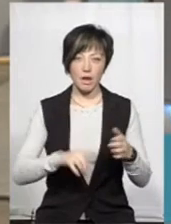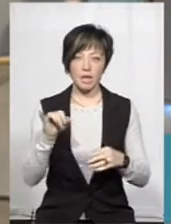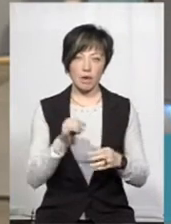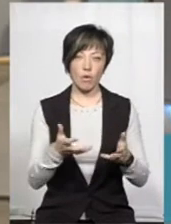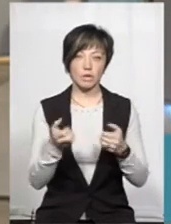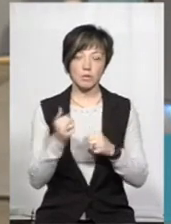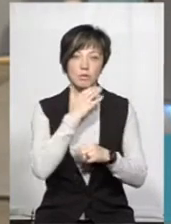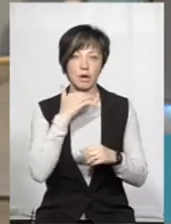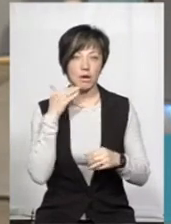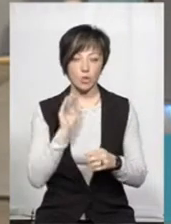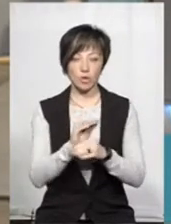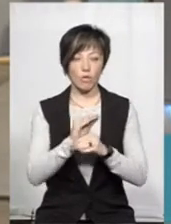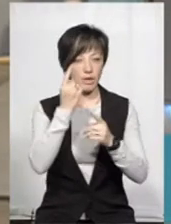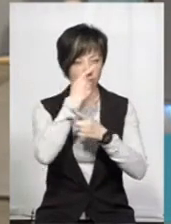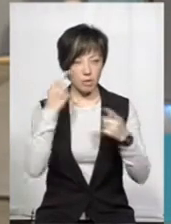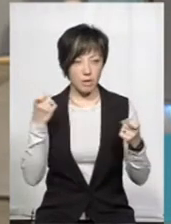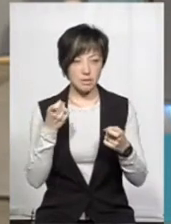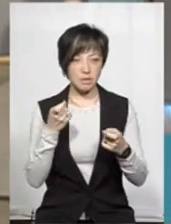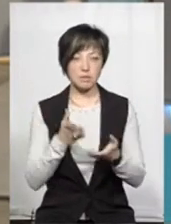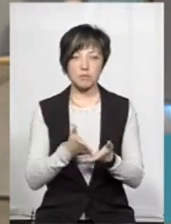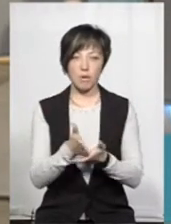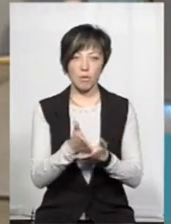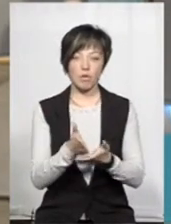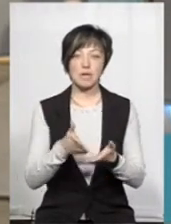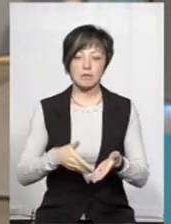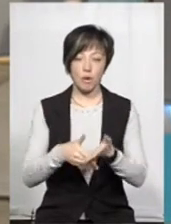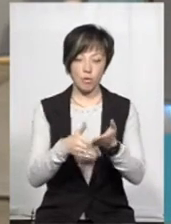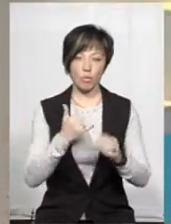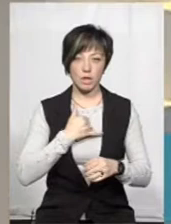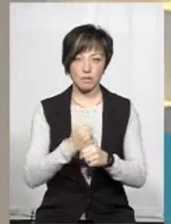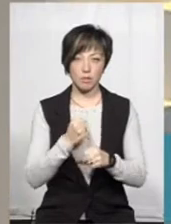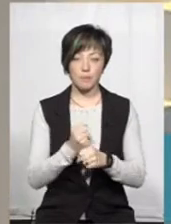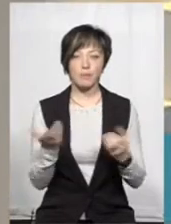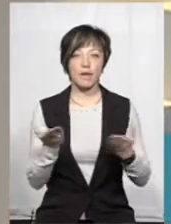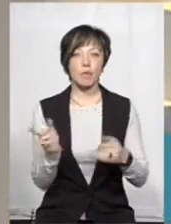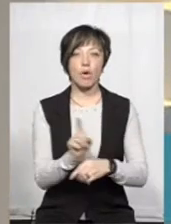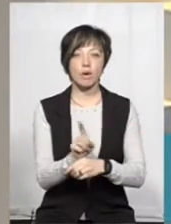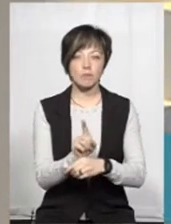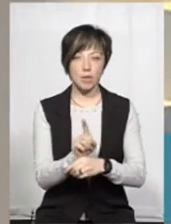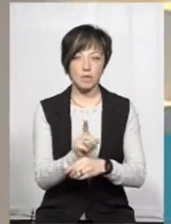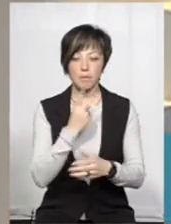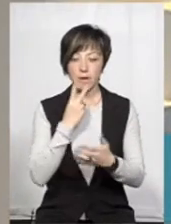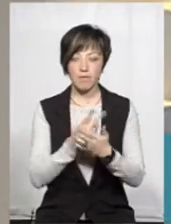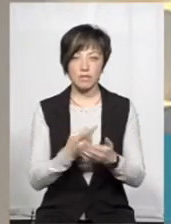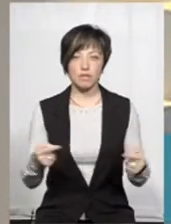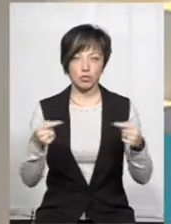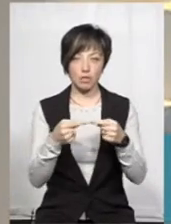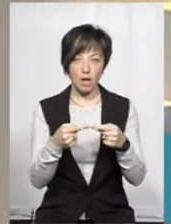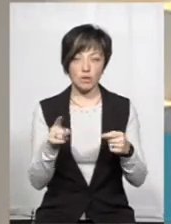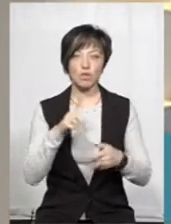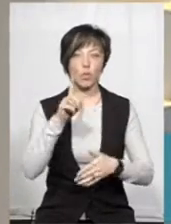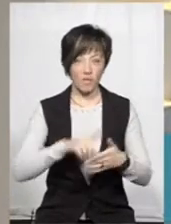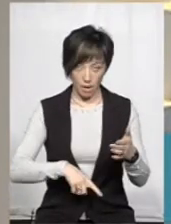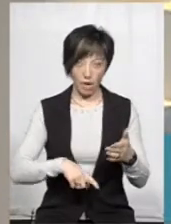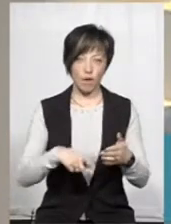і ми отримали дуже багато додаткової інформації, яка спрямовує нас в роботі. А все ж таки, за якими показниками визначали, що все ж таки